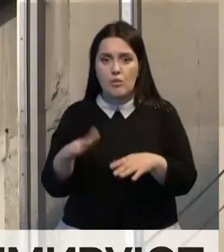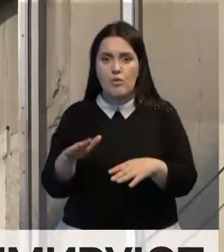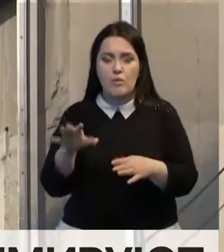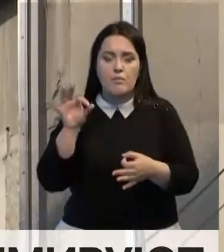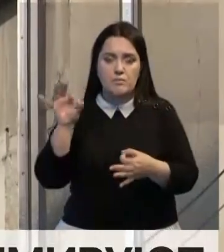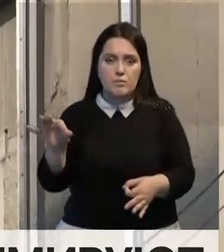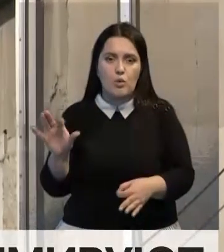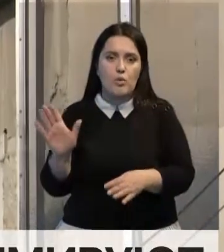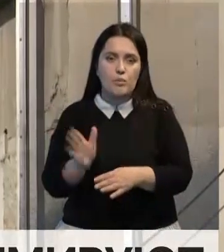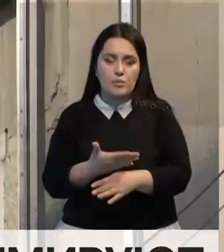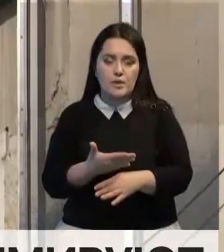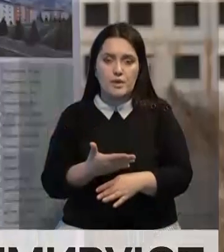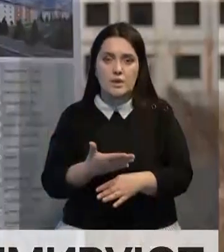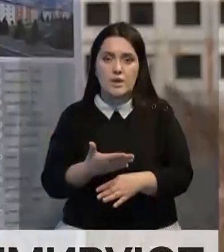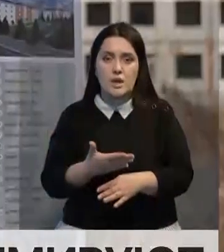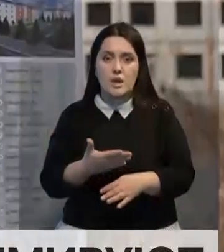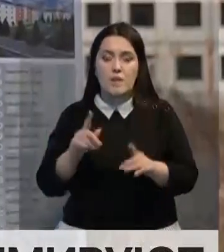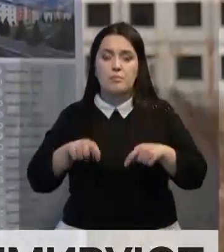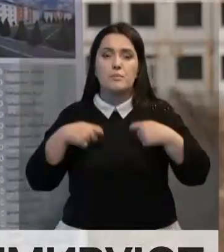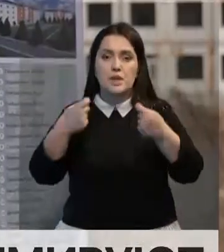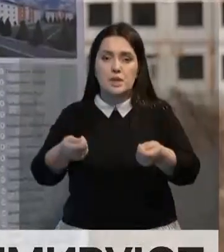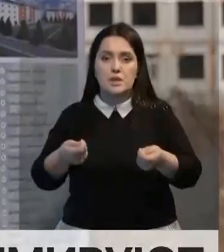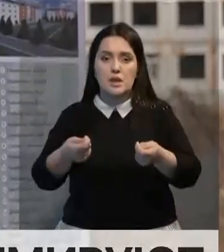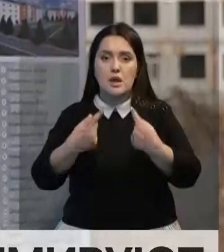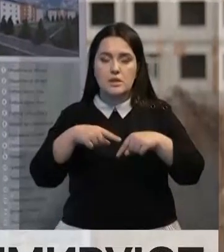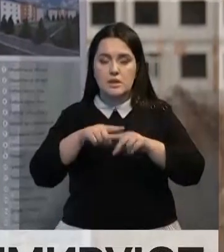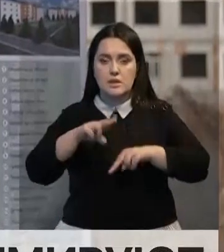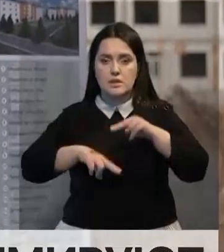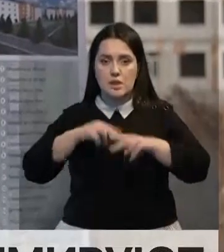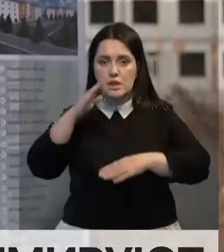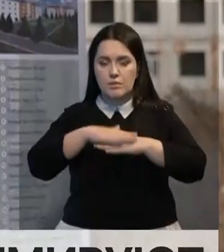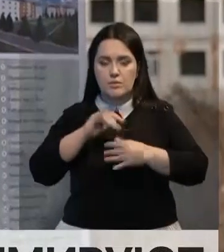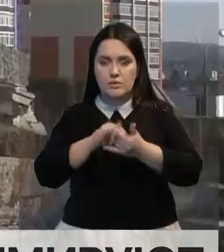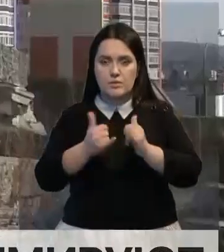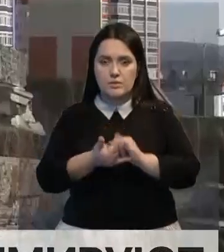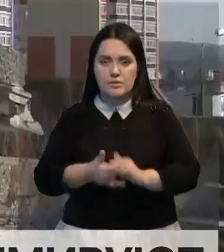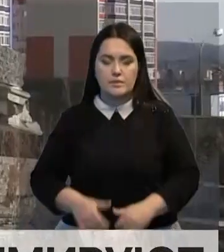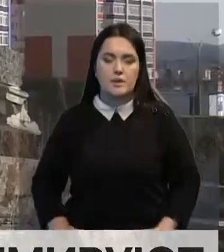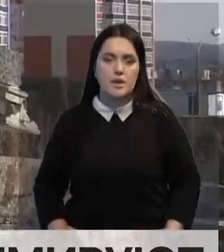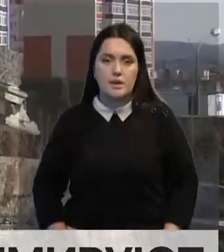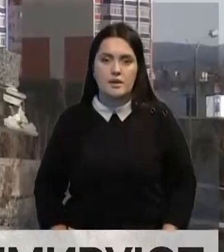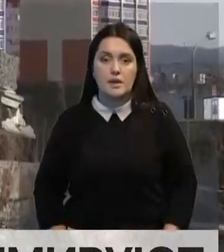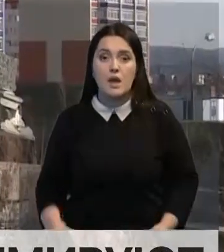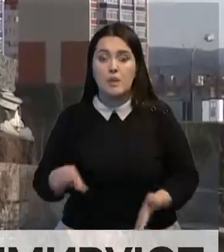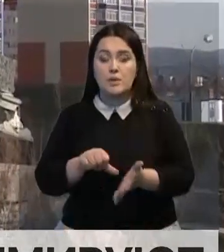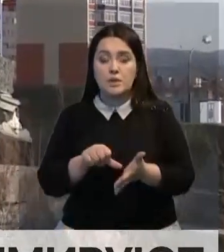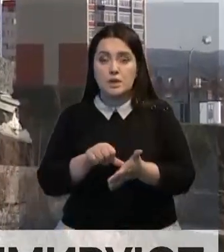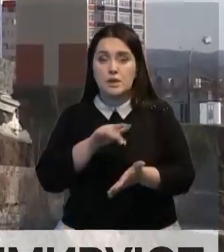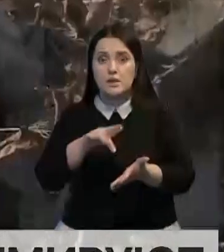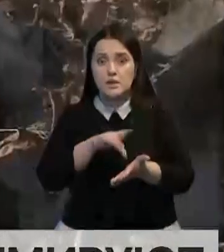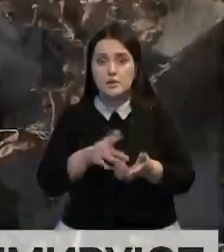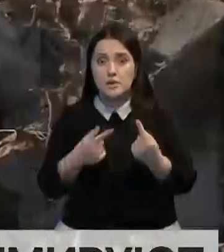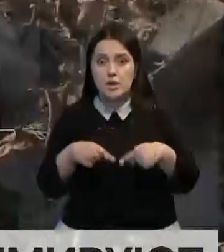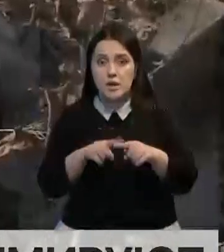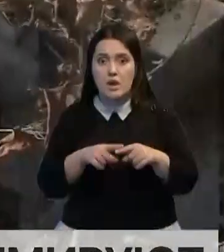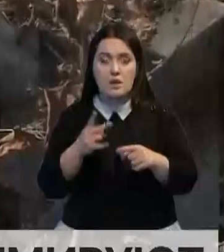заброшенного здания балласта. Объект передали на баланс отдела строительства Акимата Усть-Каменогорска. Впрочем, представители городской администрации